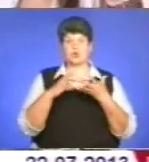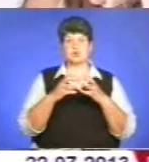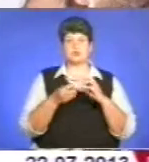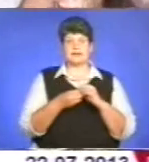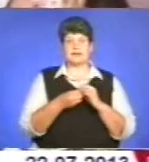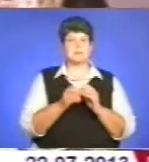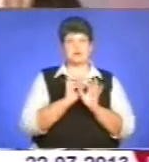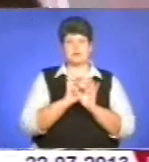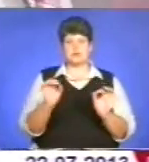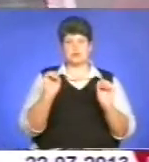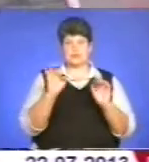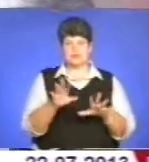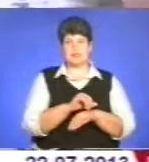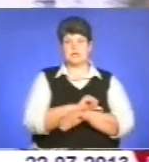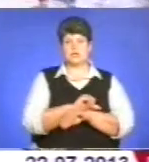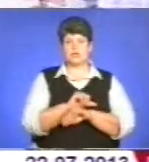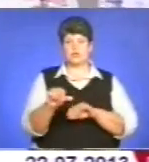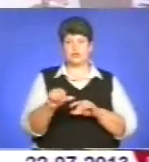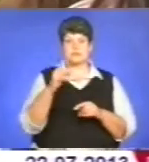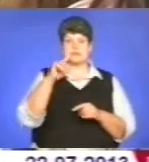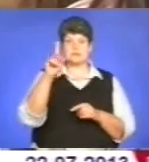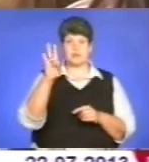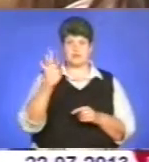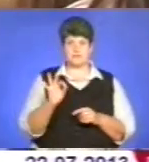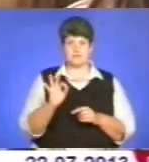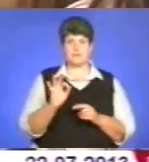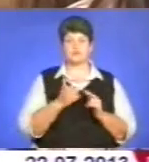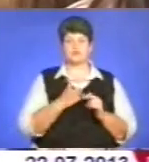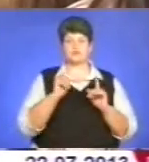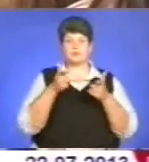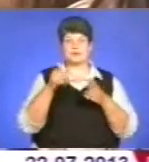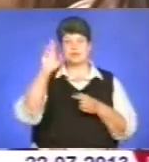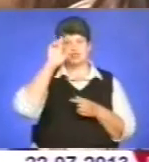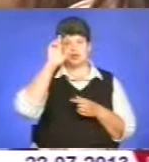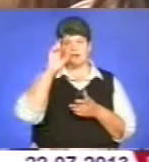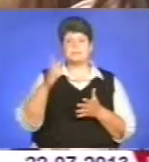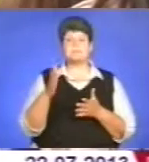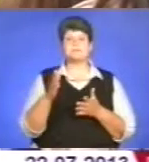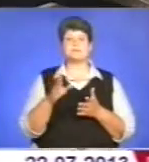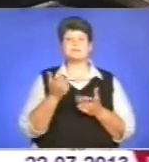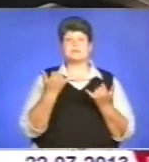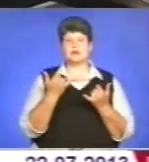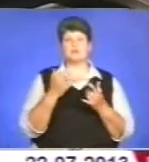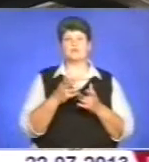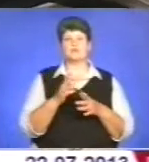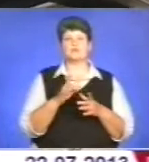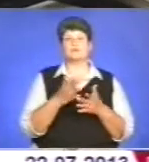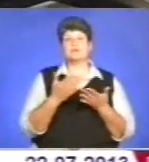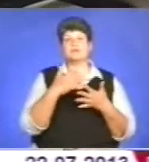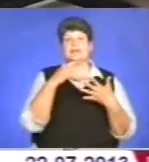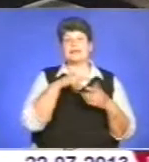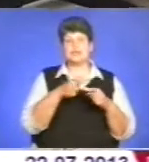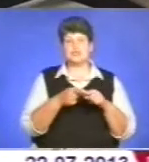зовнішній, я сподіваюся на вступити на державу. Технічні спеціальності наразі більше популярні на ринку праці. Однак